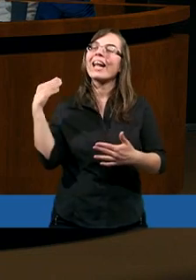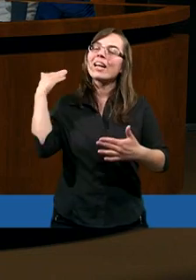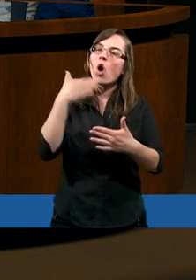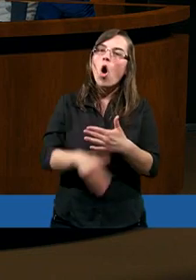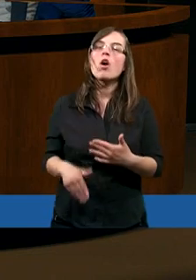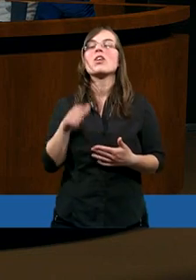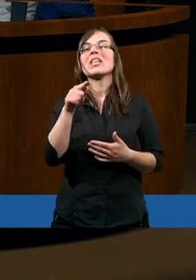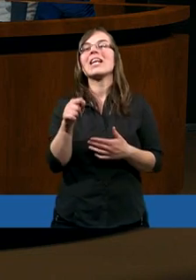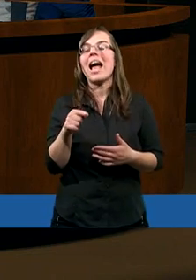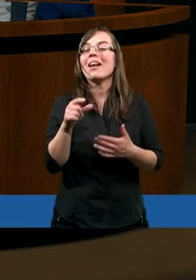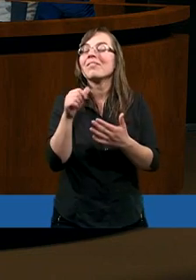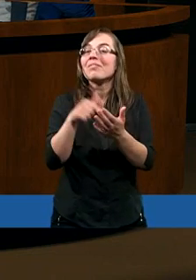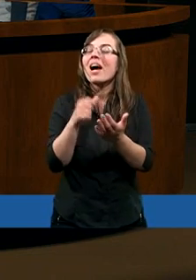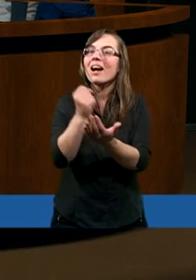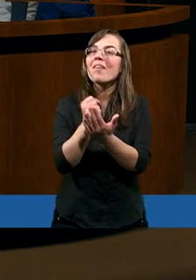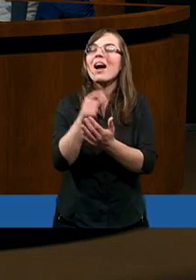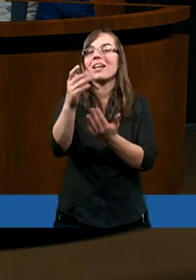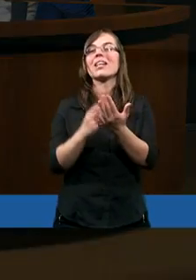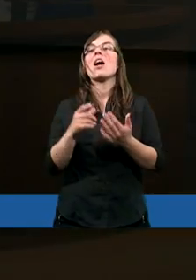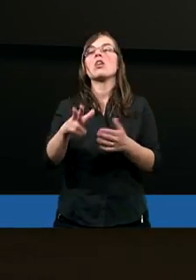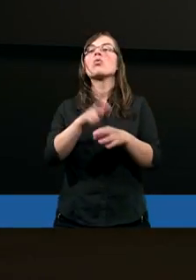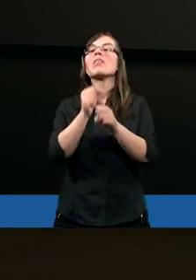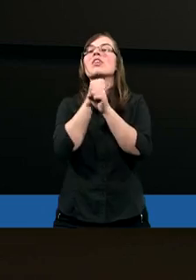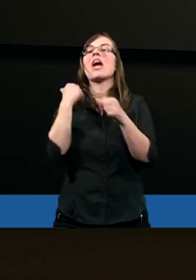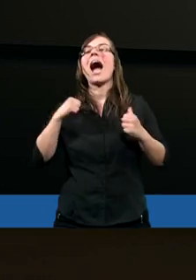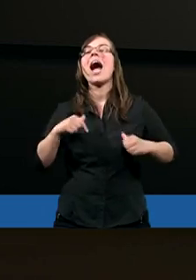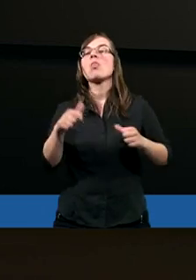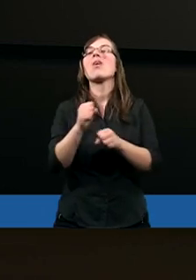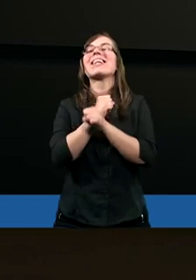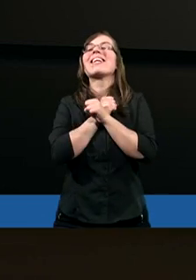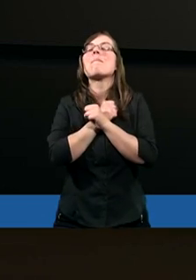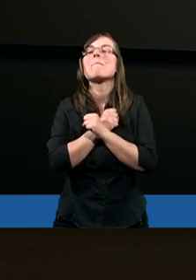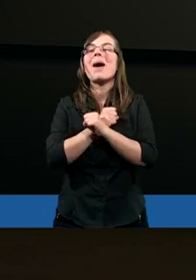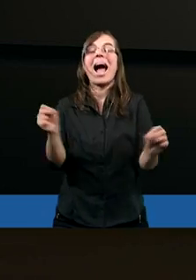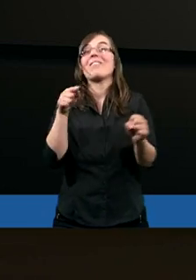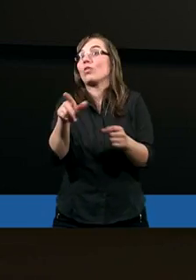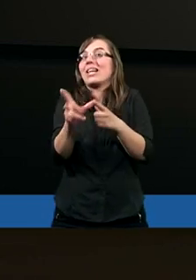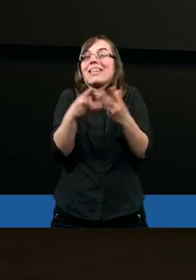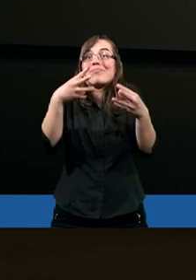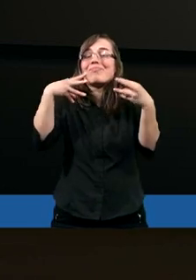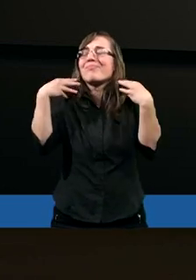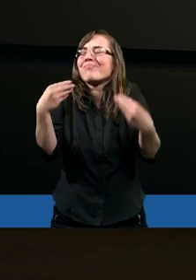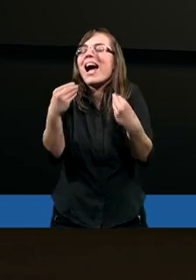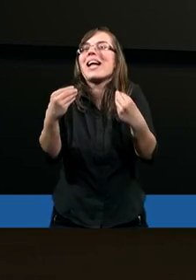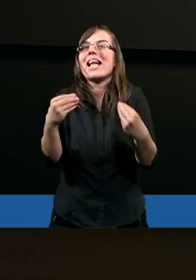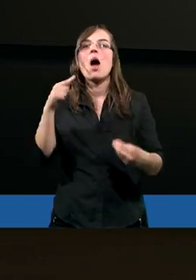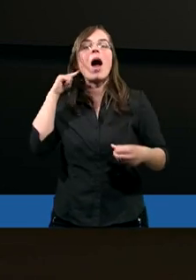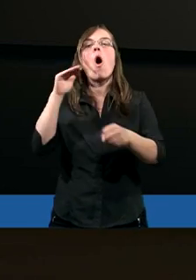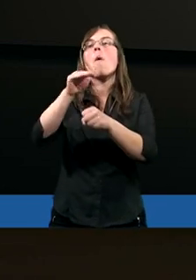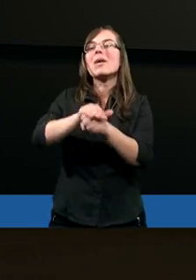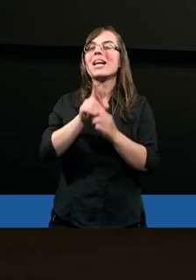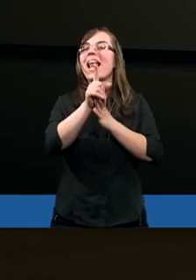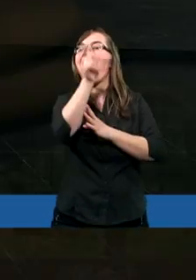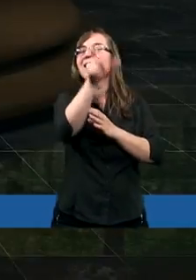wynik, czyli to, co nas czeka, zbawienie, to jest ta chyba najwspanialsza obietnica dla każdego wierzącego.